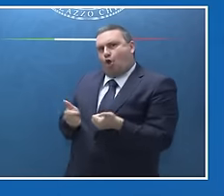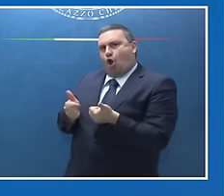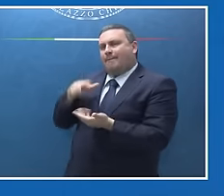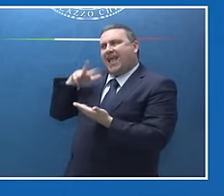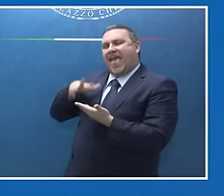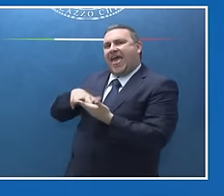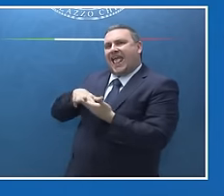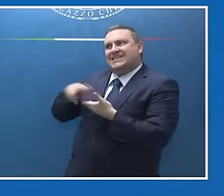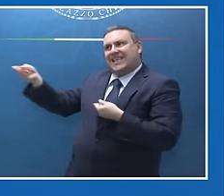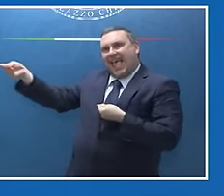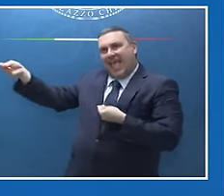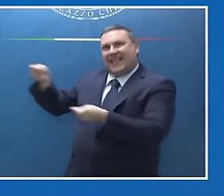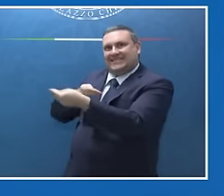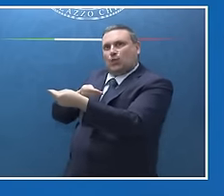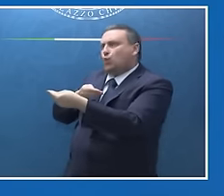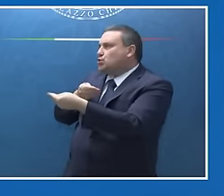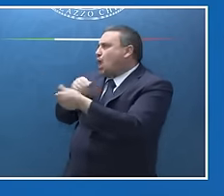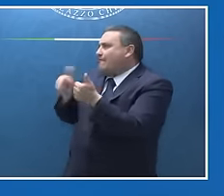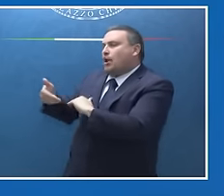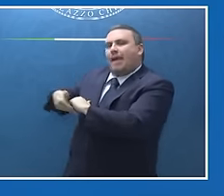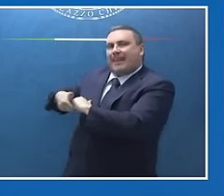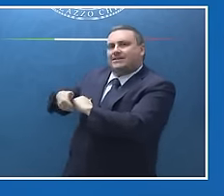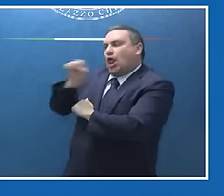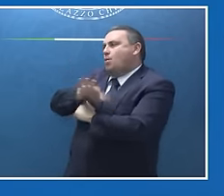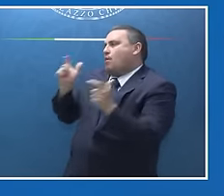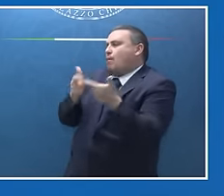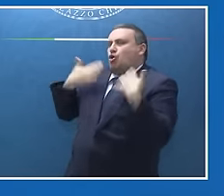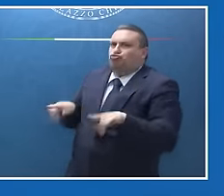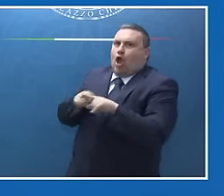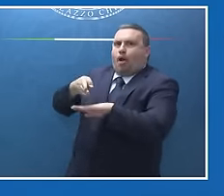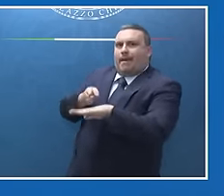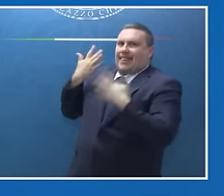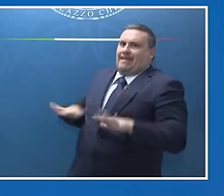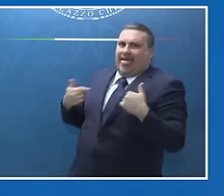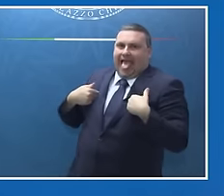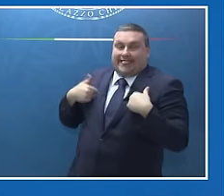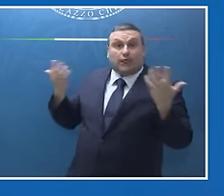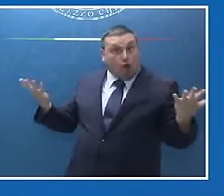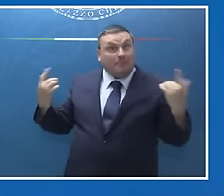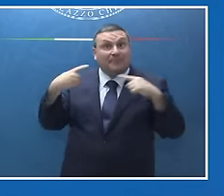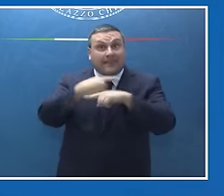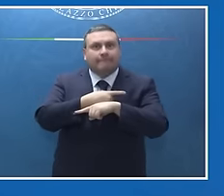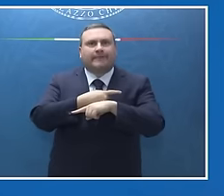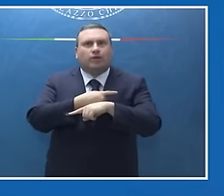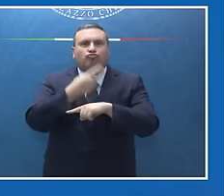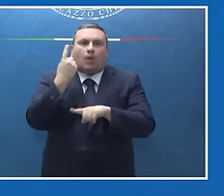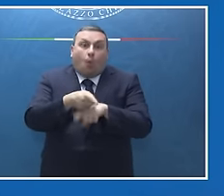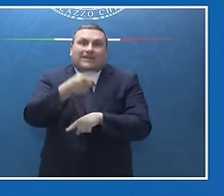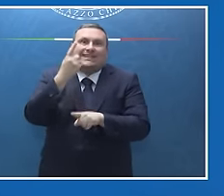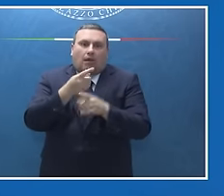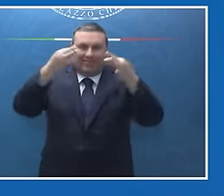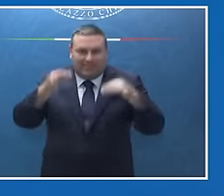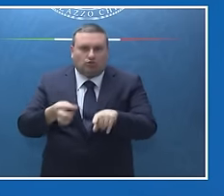per la restituzione di questo prestito, fermo restando che come lei sa questa decisione dovrà passare al vaglio del Consiglio